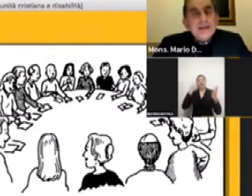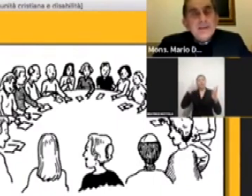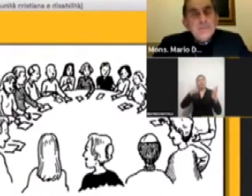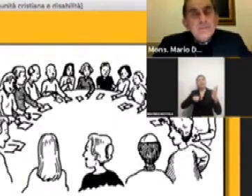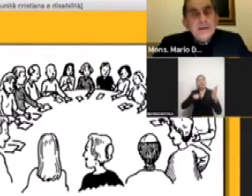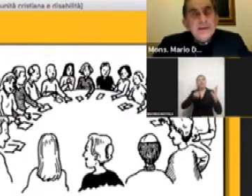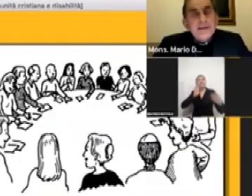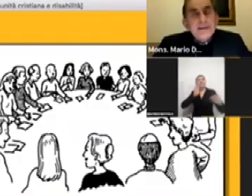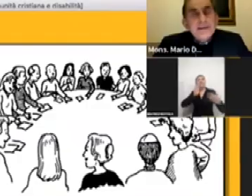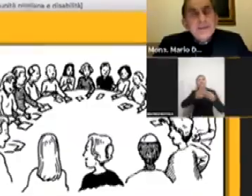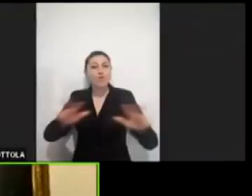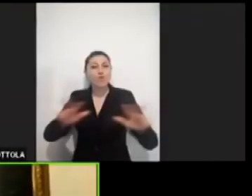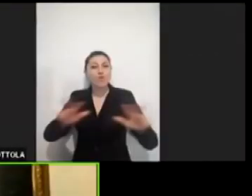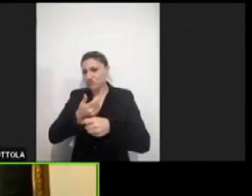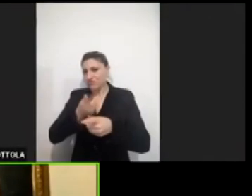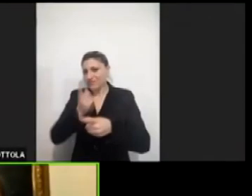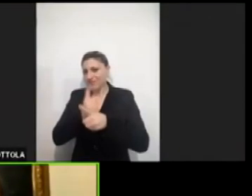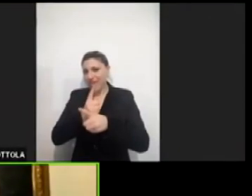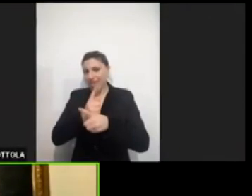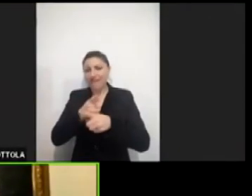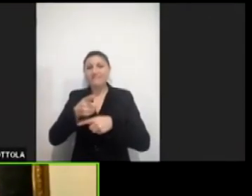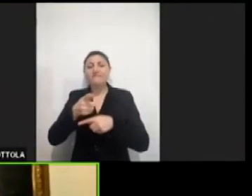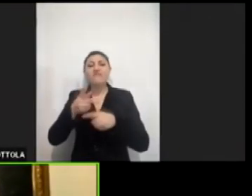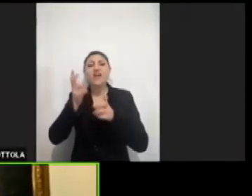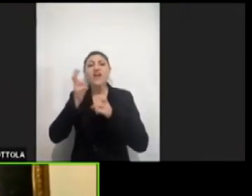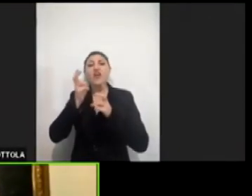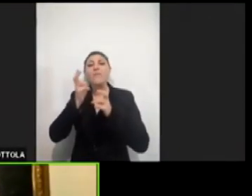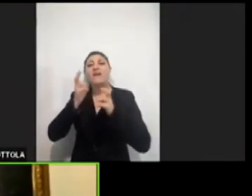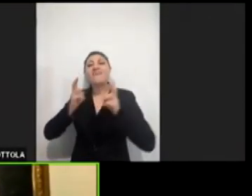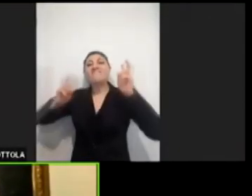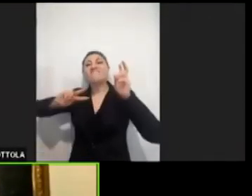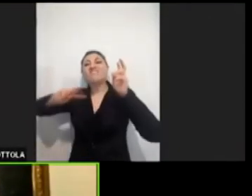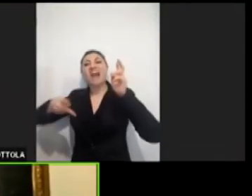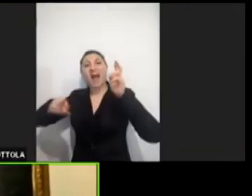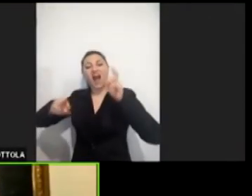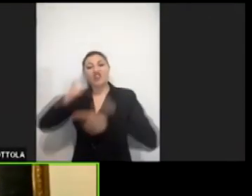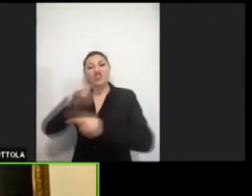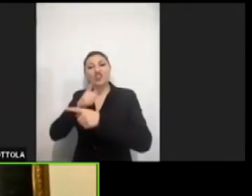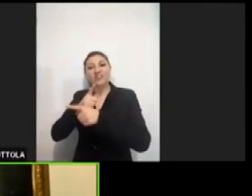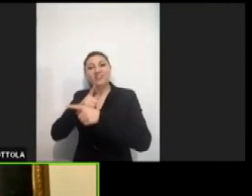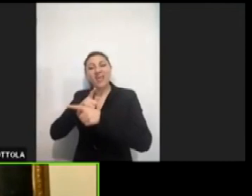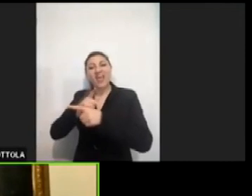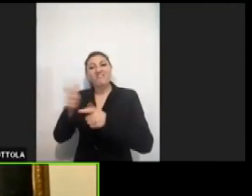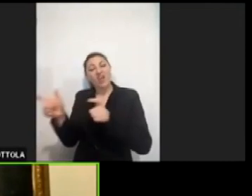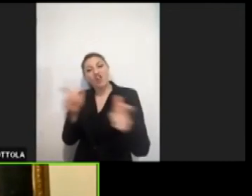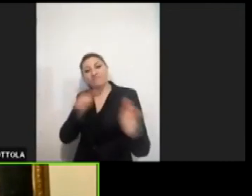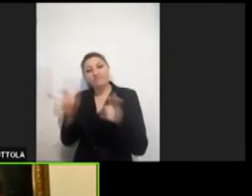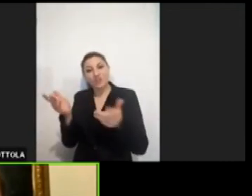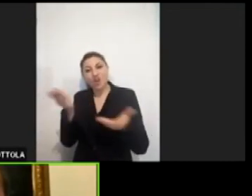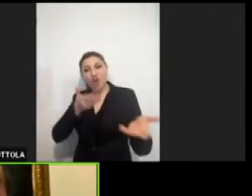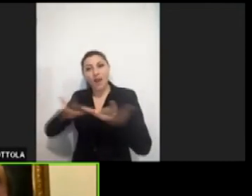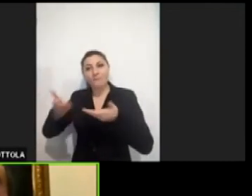al vicario per l'evangelizzazione, per l'educazione alla fede e la celebrazione, quindi